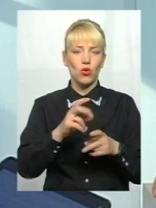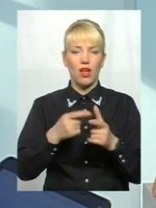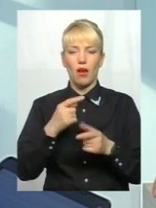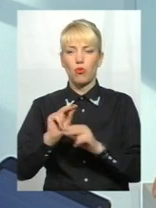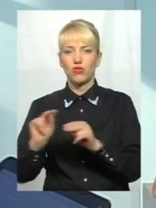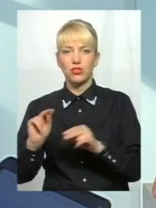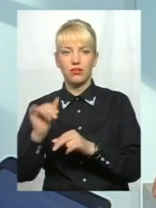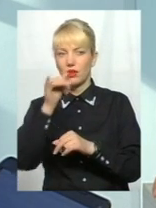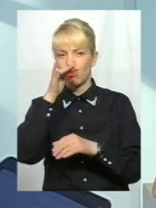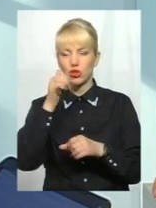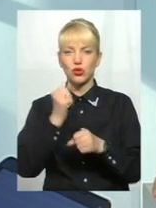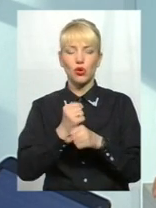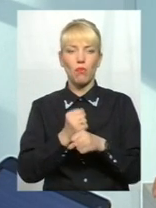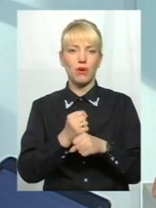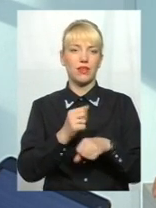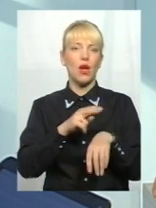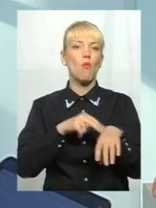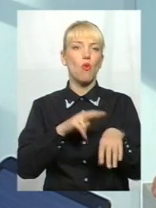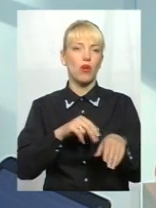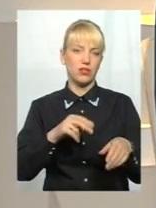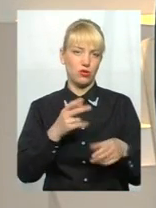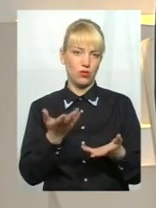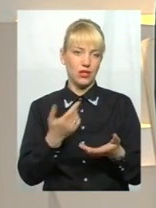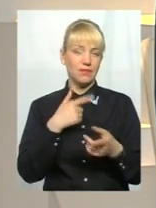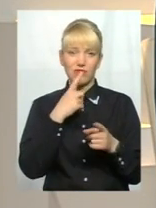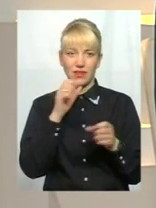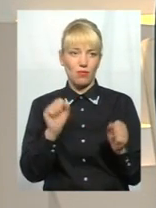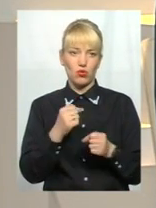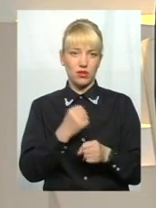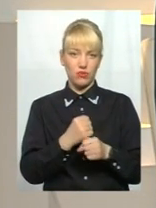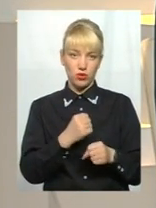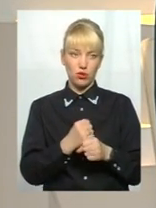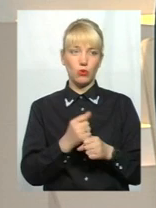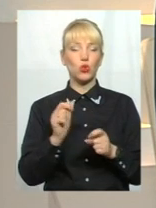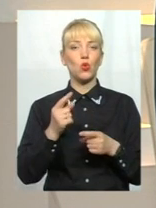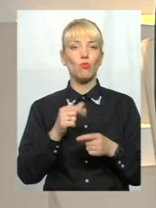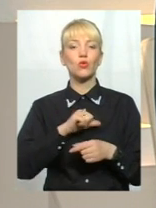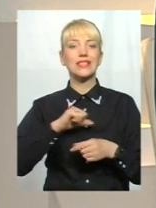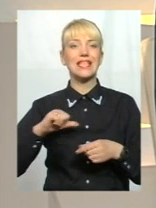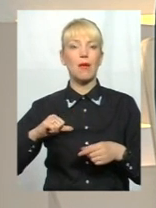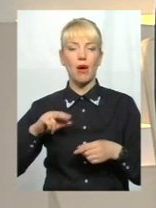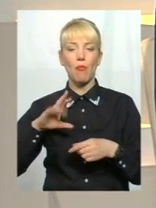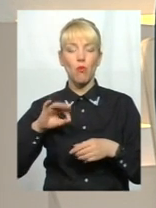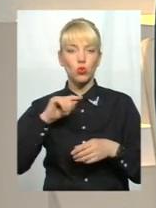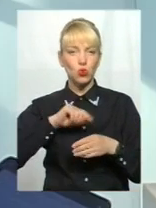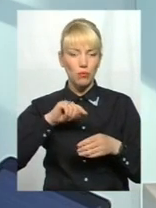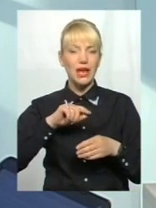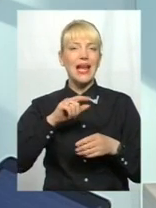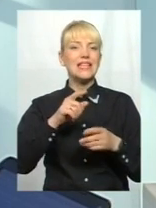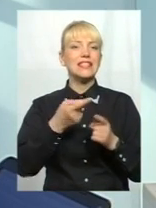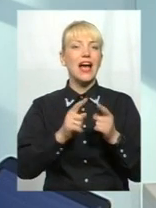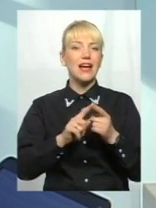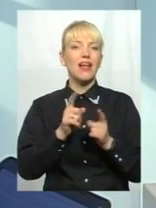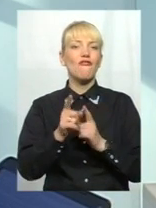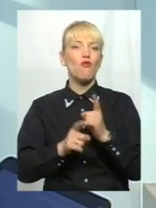поліцейського за 2 місяці. Тобто це, в принципі, неможливо. Тому сама по собі реформа була не продумана до кінця, і ми сьогодні